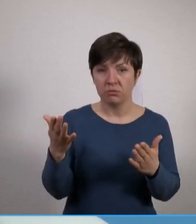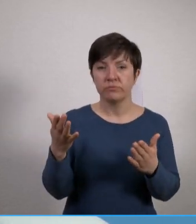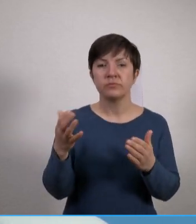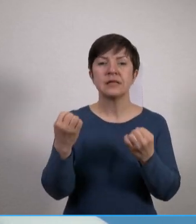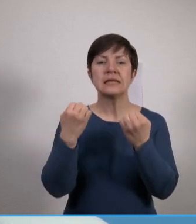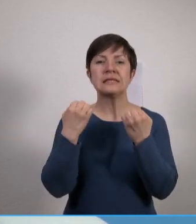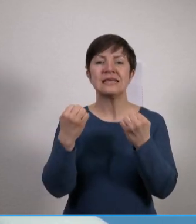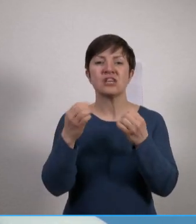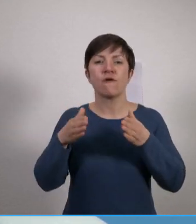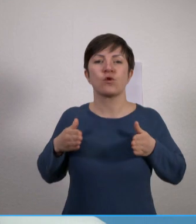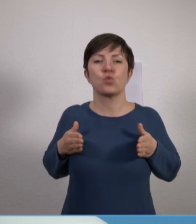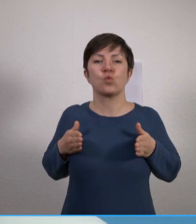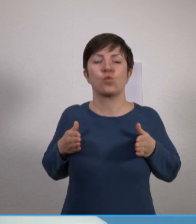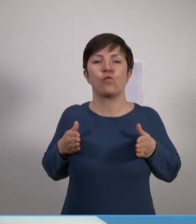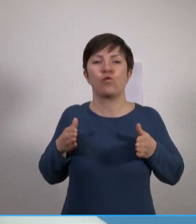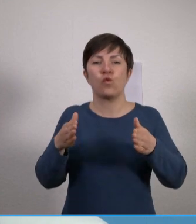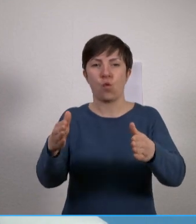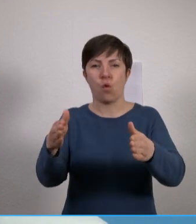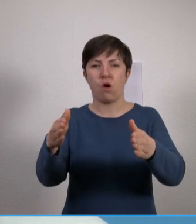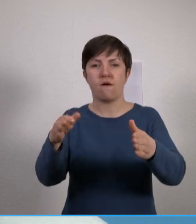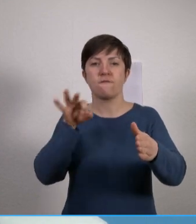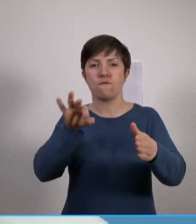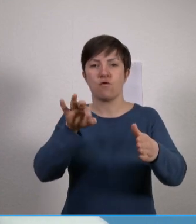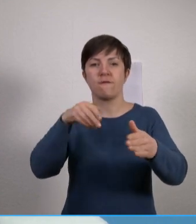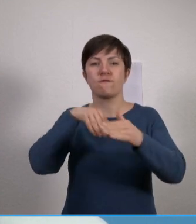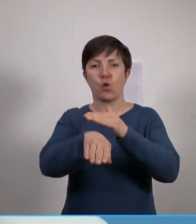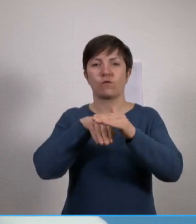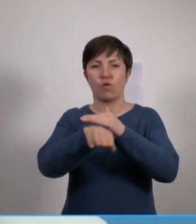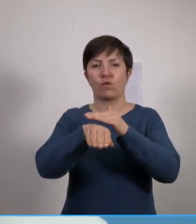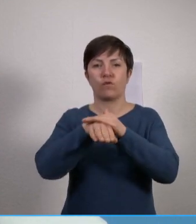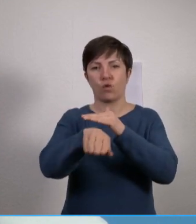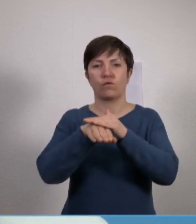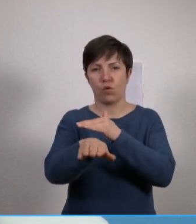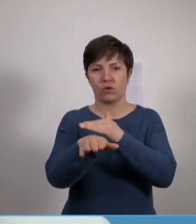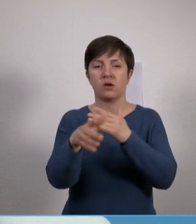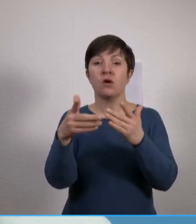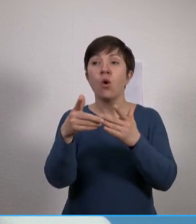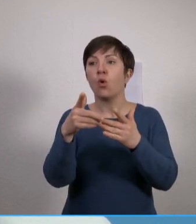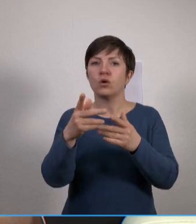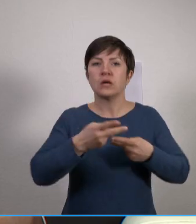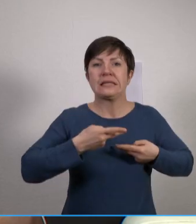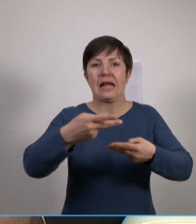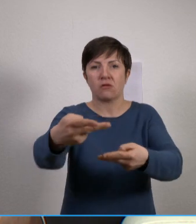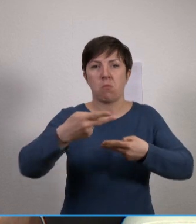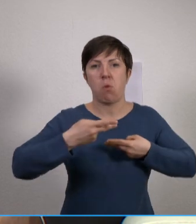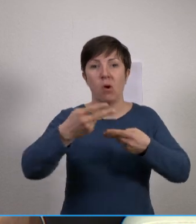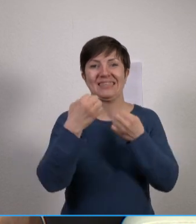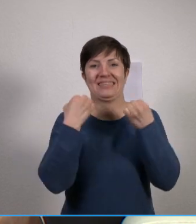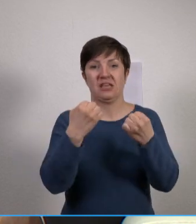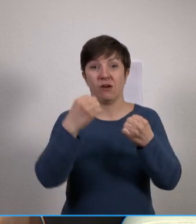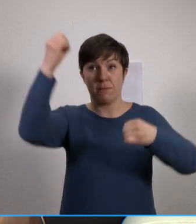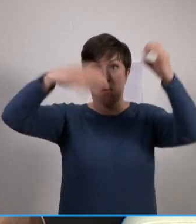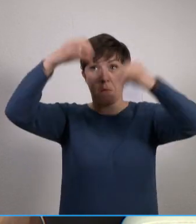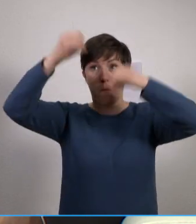sichere Korridore. Sichere Korridore für die Flucht der Menschen, sichere Korridore für den Herantransport von dem, was Sie sagen,